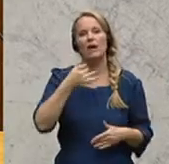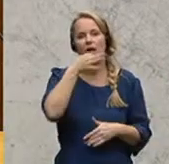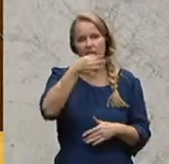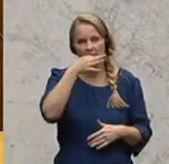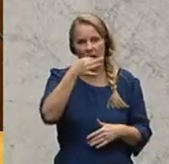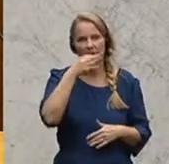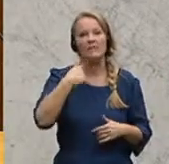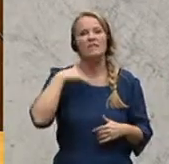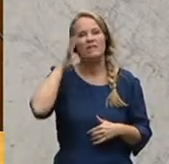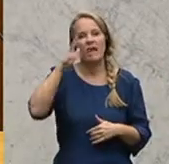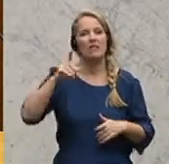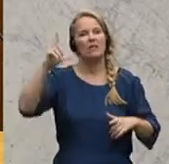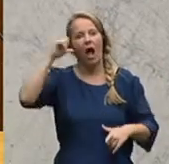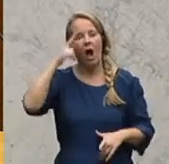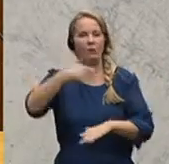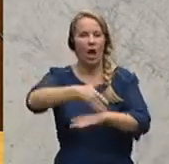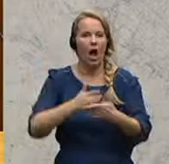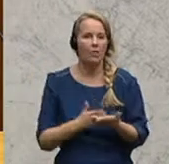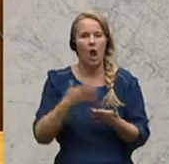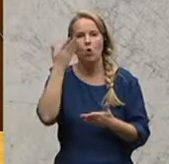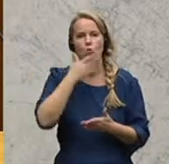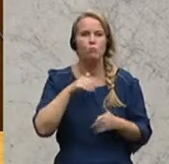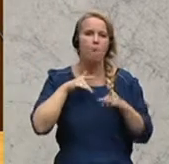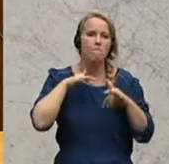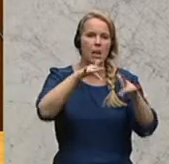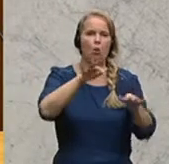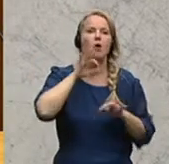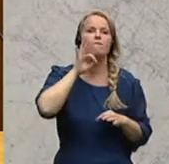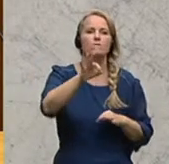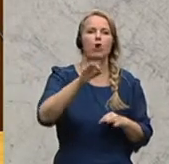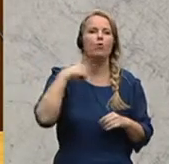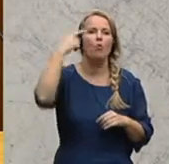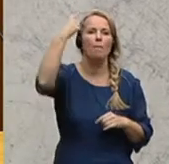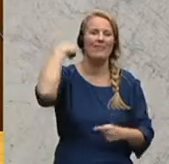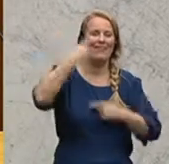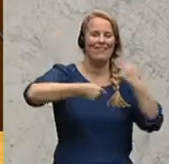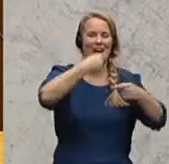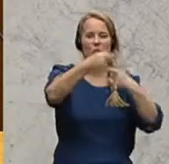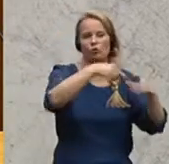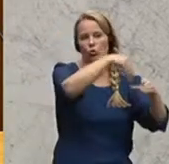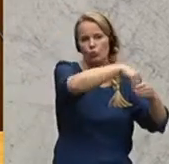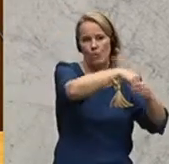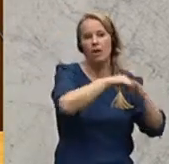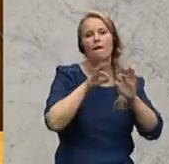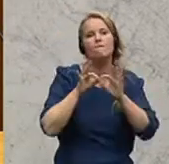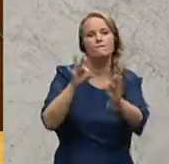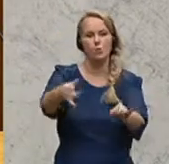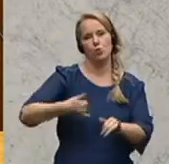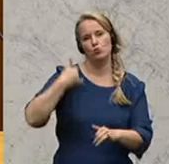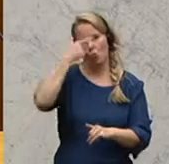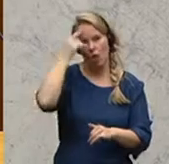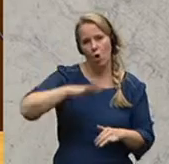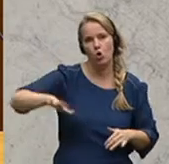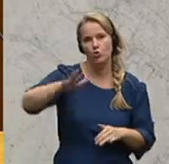werden den Löwenanteil der Hypopillionen für die kommenden Generationen anlegen. Damit handeln wir im Sinne der jungen Menschen dieses Landes